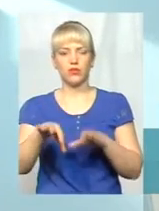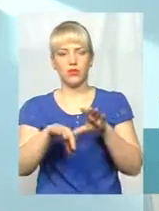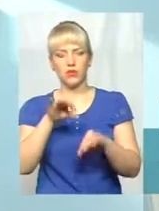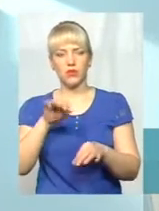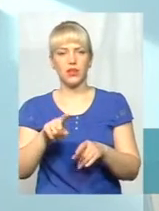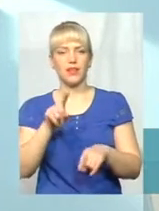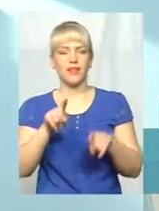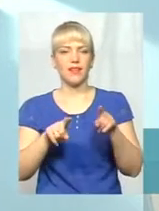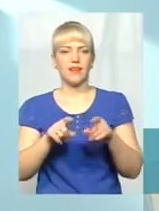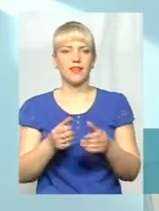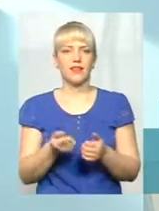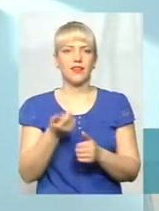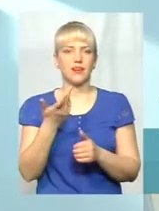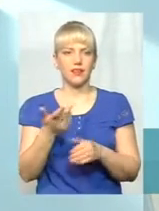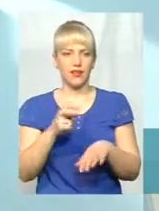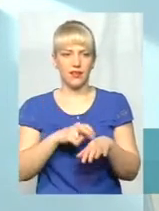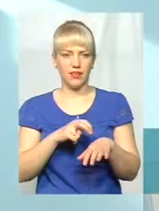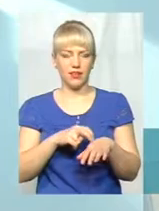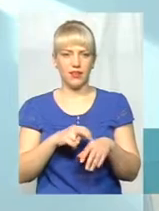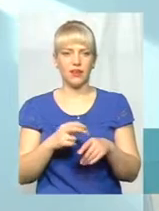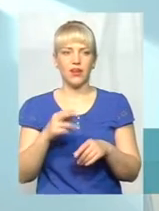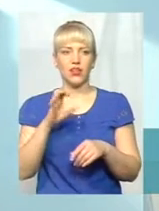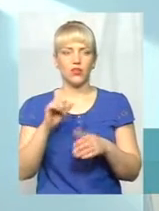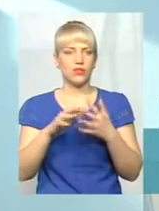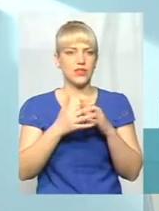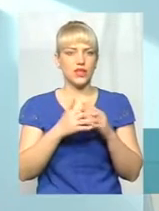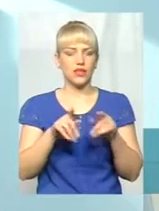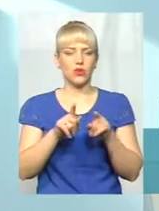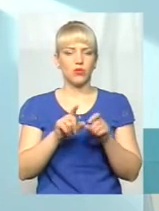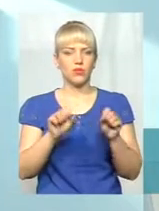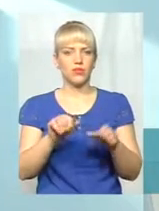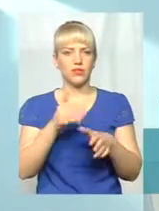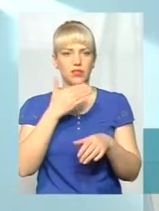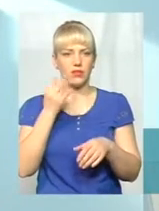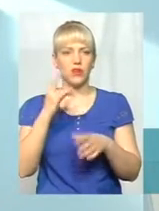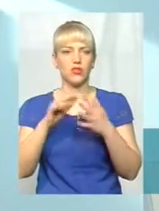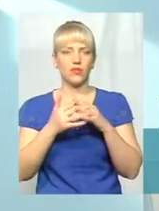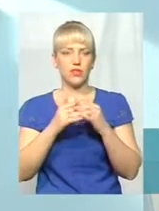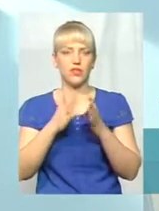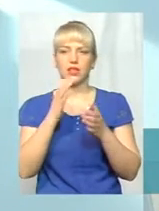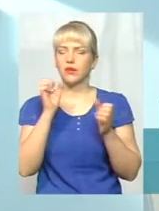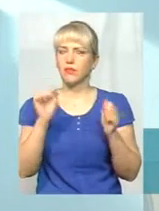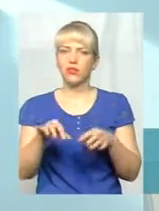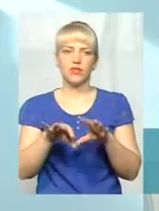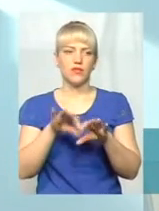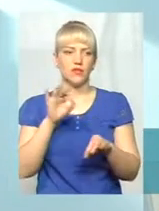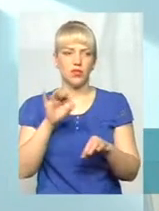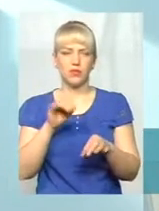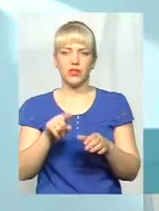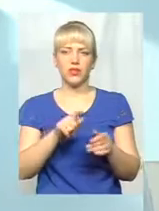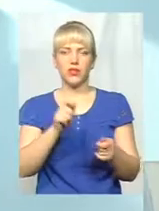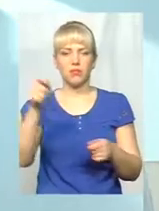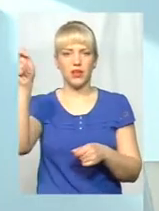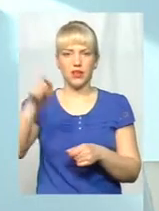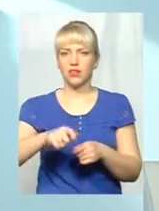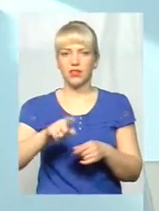лікарів, маючи змову, в селах такої можливості немає. Але сільський житель має право вибрати там і приїхати в місто, також